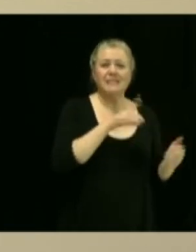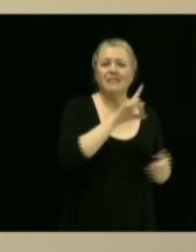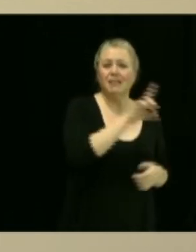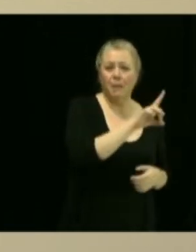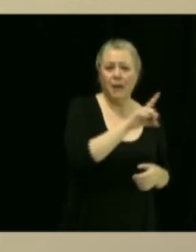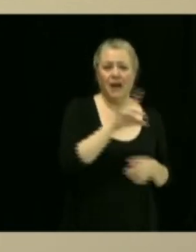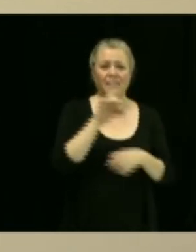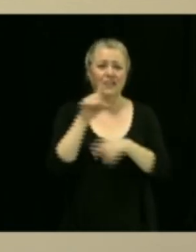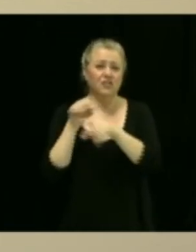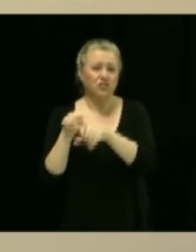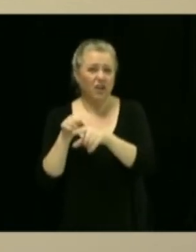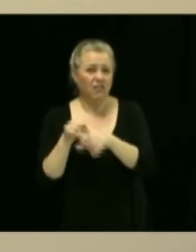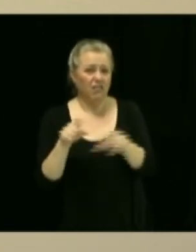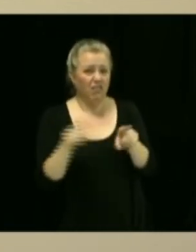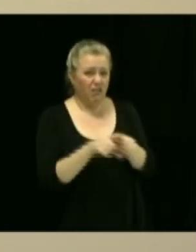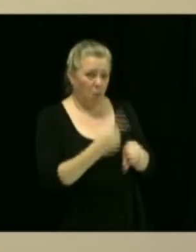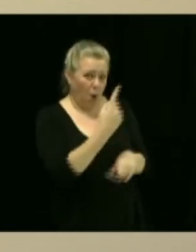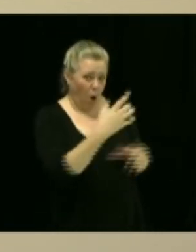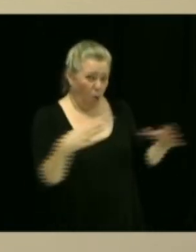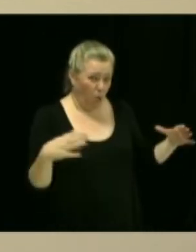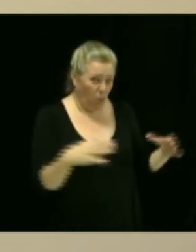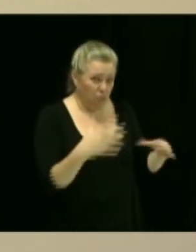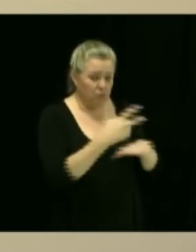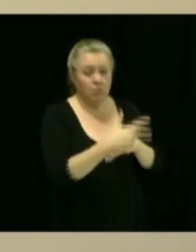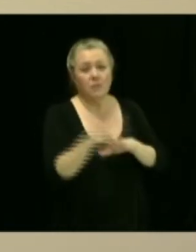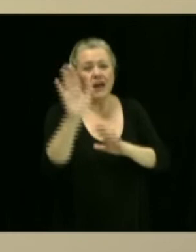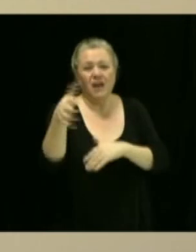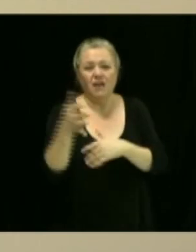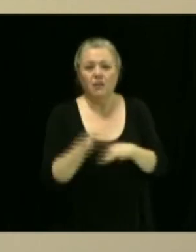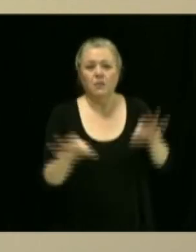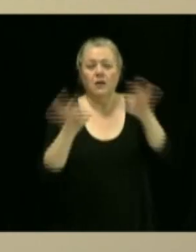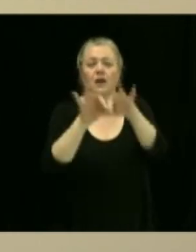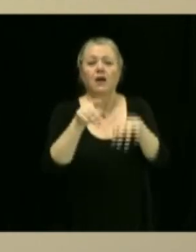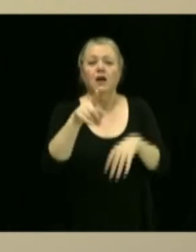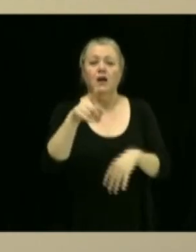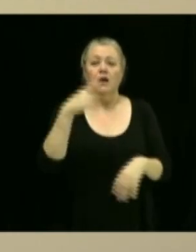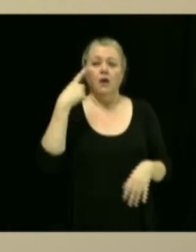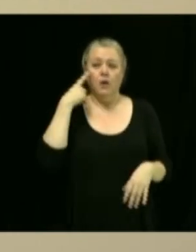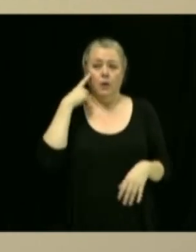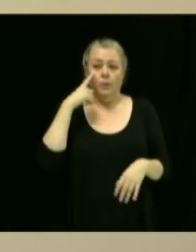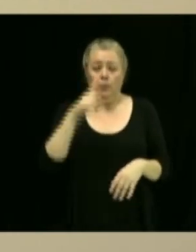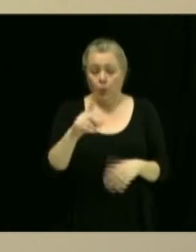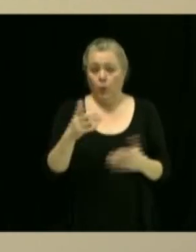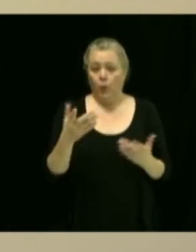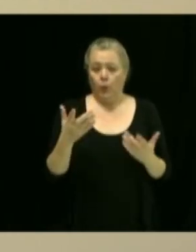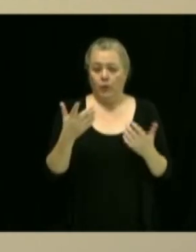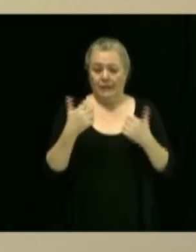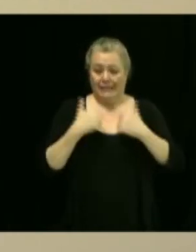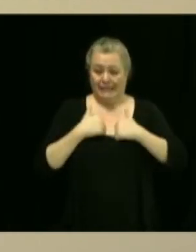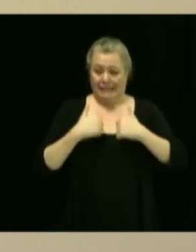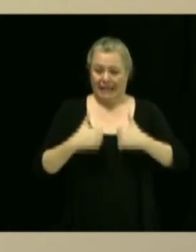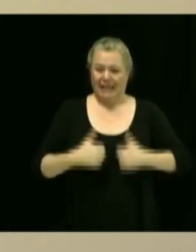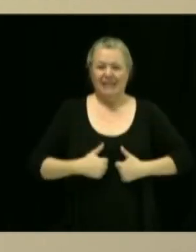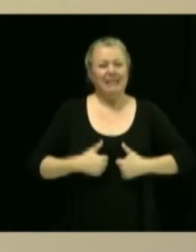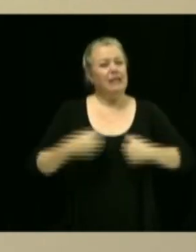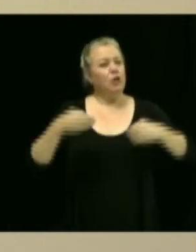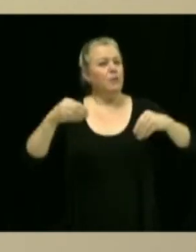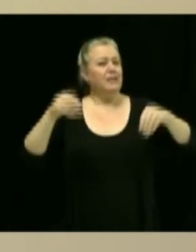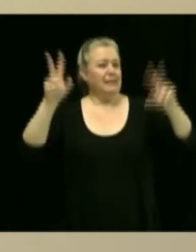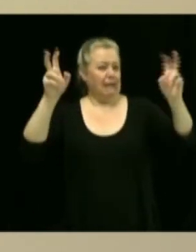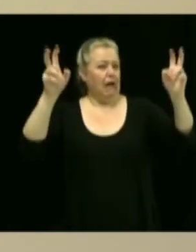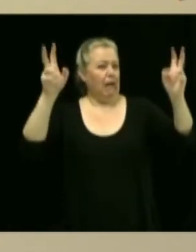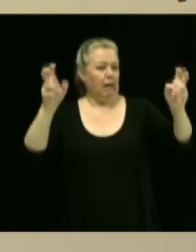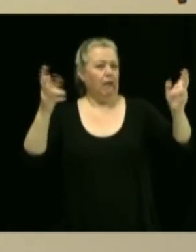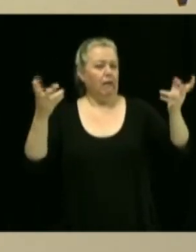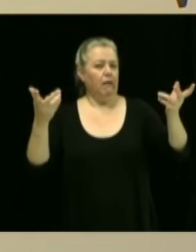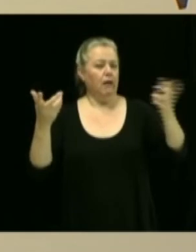façon, ce n pas ça qui est important. Mais pour la santé commerciale et